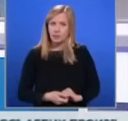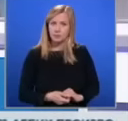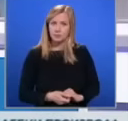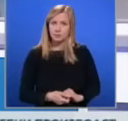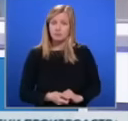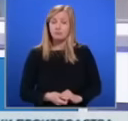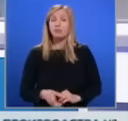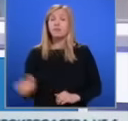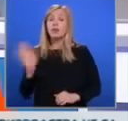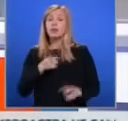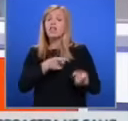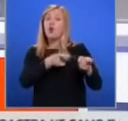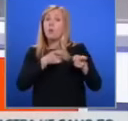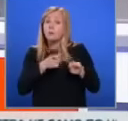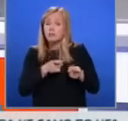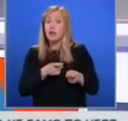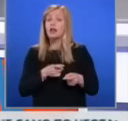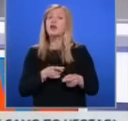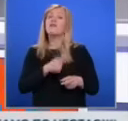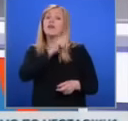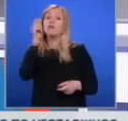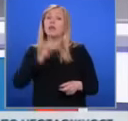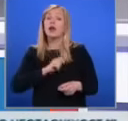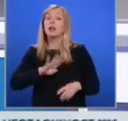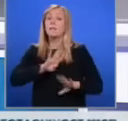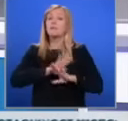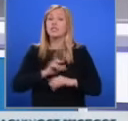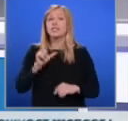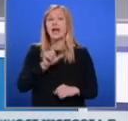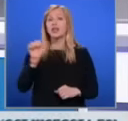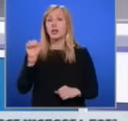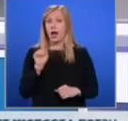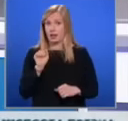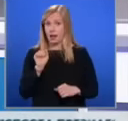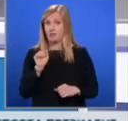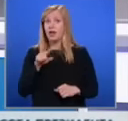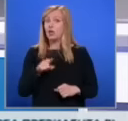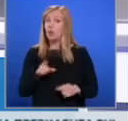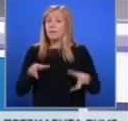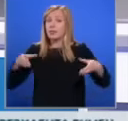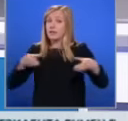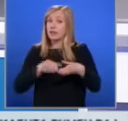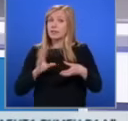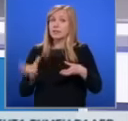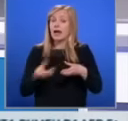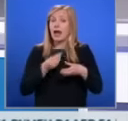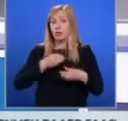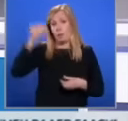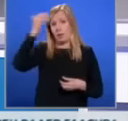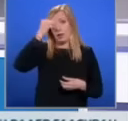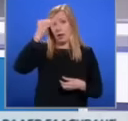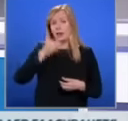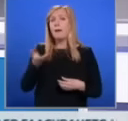След обстрел в Украина почина Саша Андреев, той веше в екипа с българска хуманитарна помощ на инициативата къпачки за бъдеще.